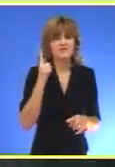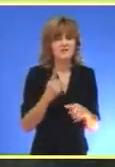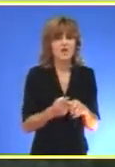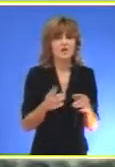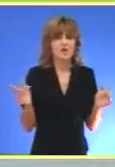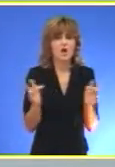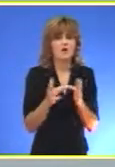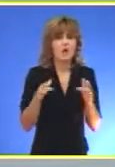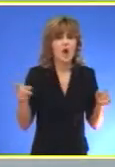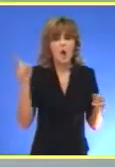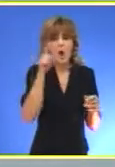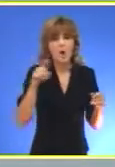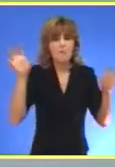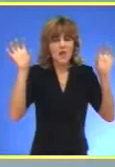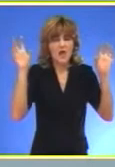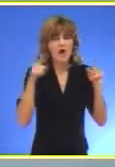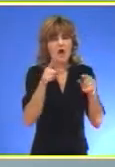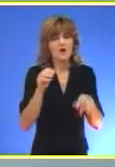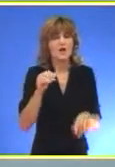oblacima, obožava letenje